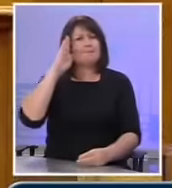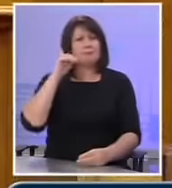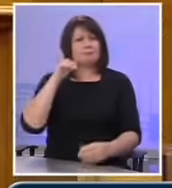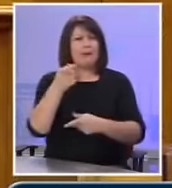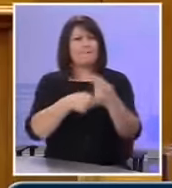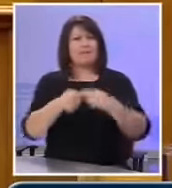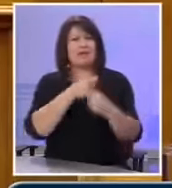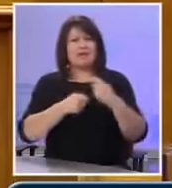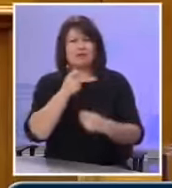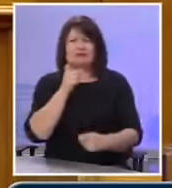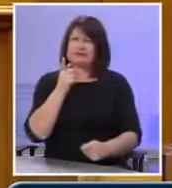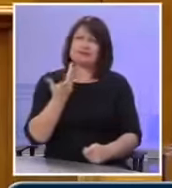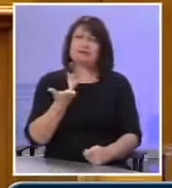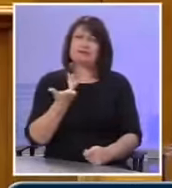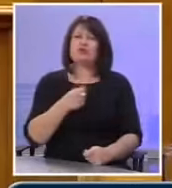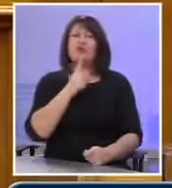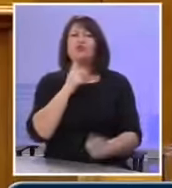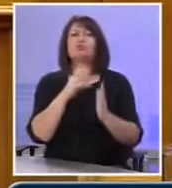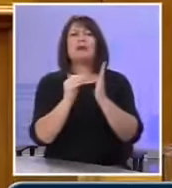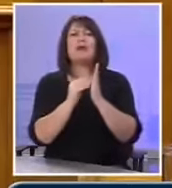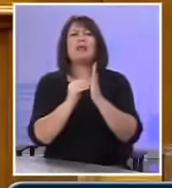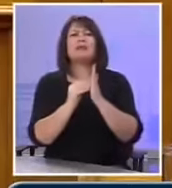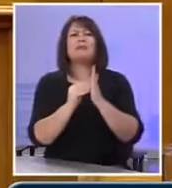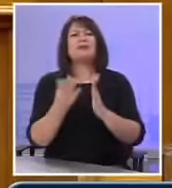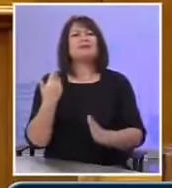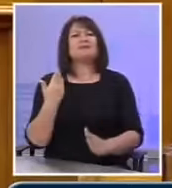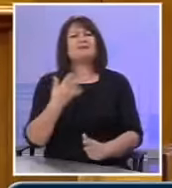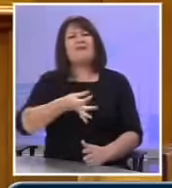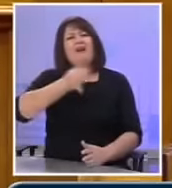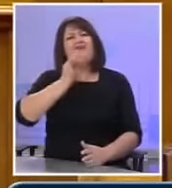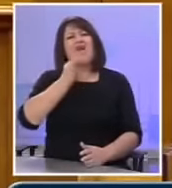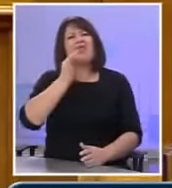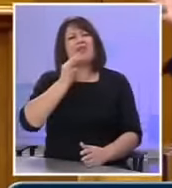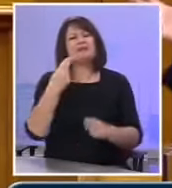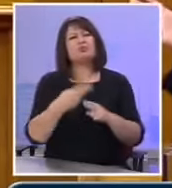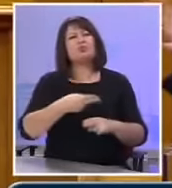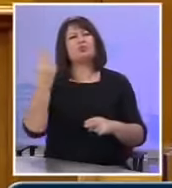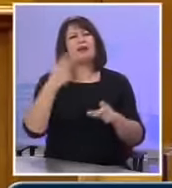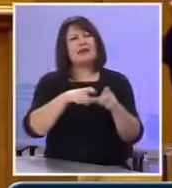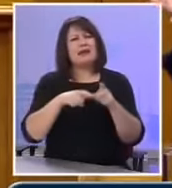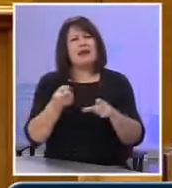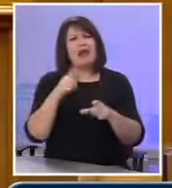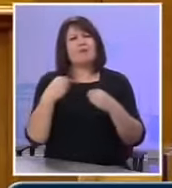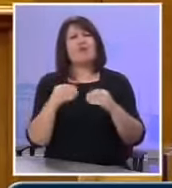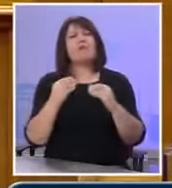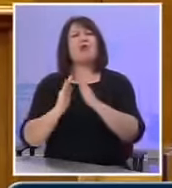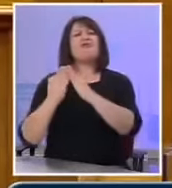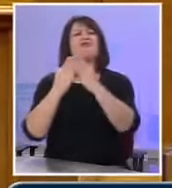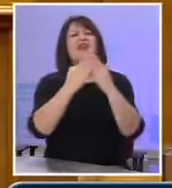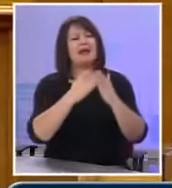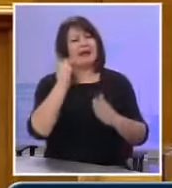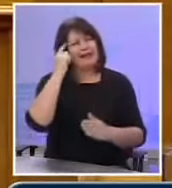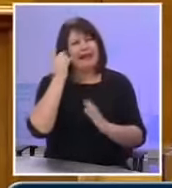επιχειρήσεις όπως αυτή μια που έχει καφέδες για να καταλάβετε και άλλη μια που πουλάει βιβλία για να